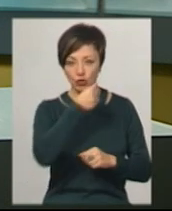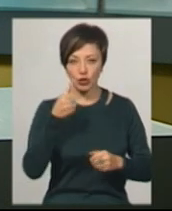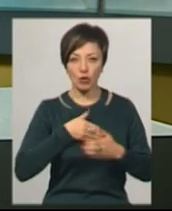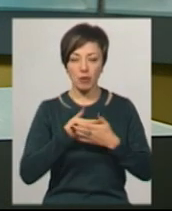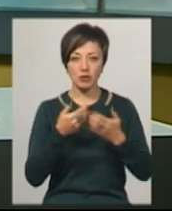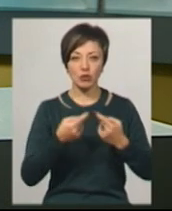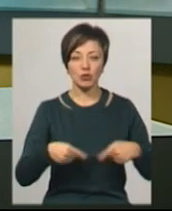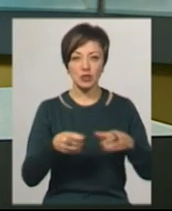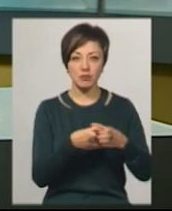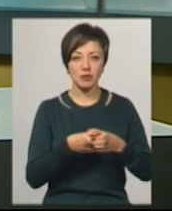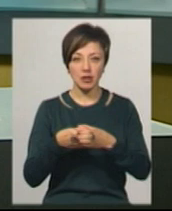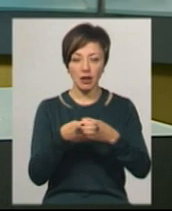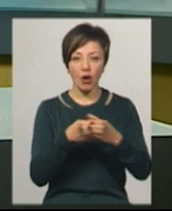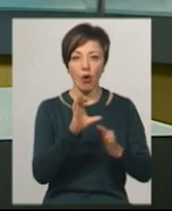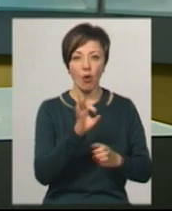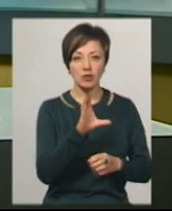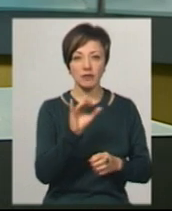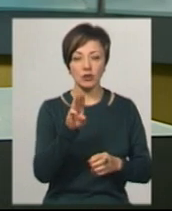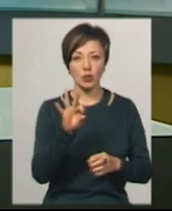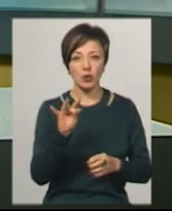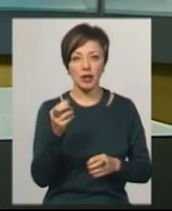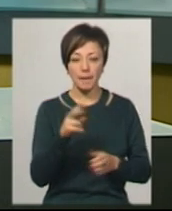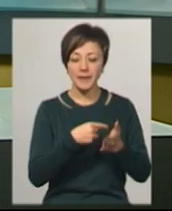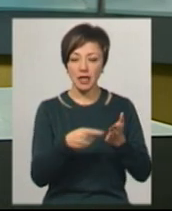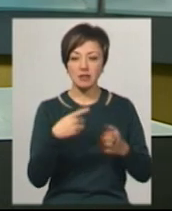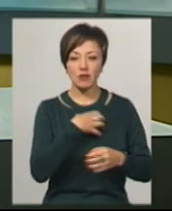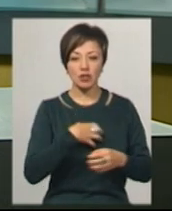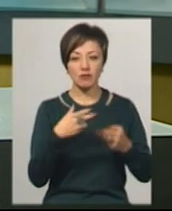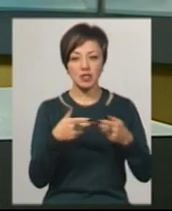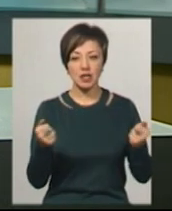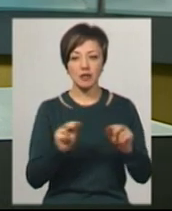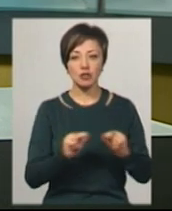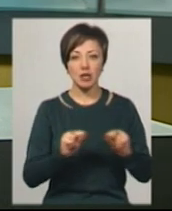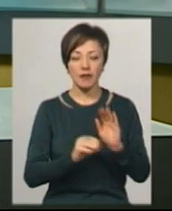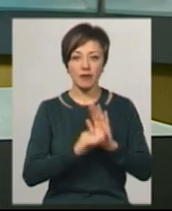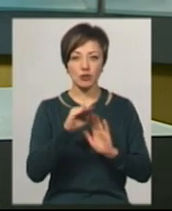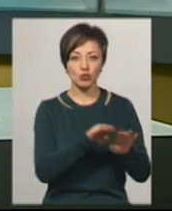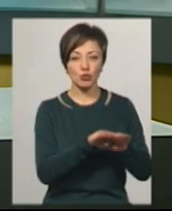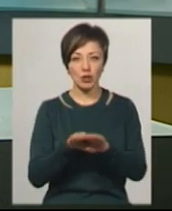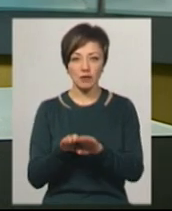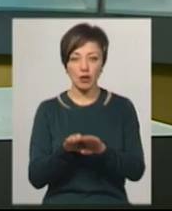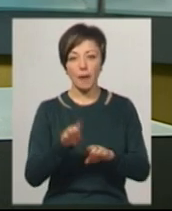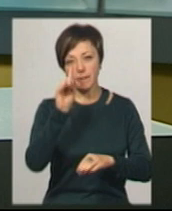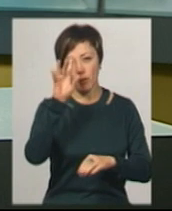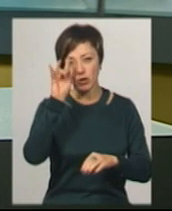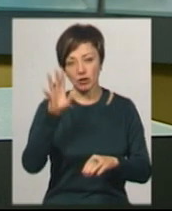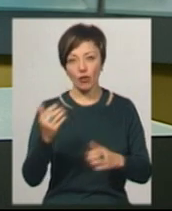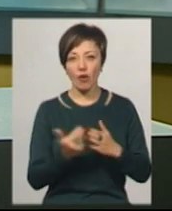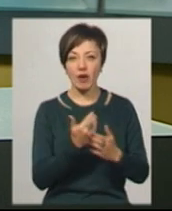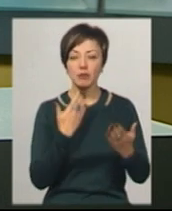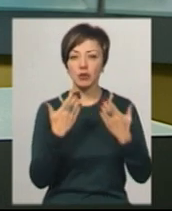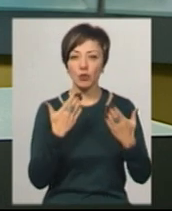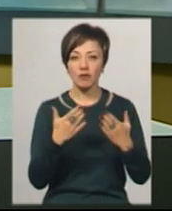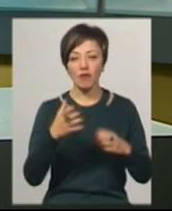громадською спілкою «Освіторія» з метою підкреслити важливість та визнання вчителів на найвищому рівні, популяризувати новаторські